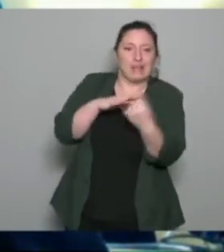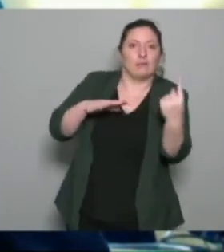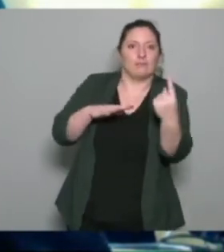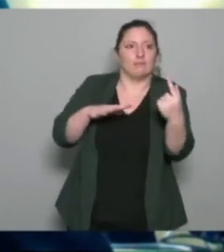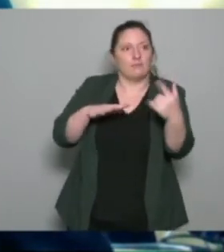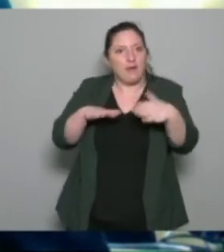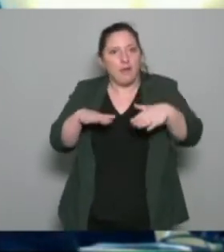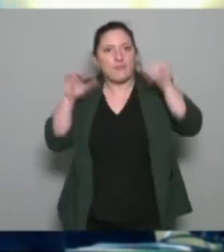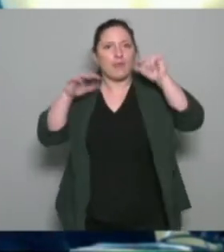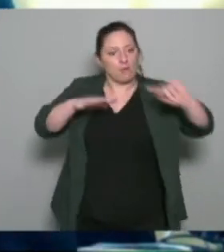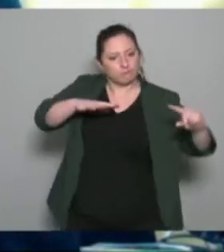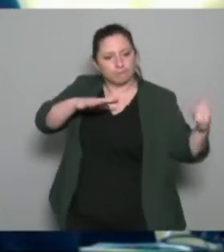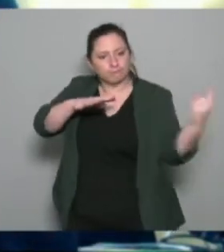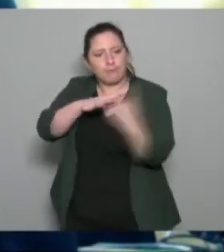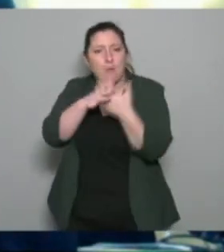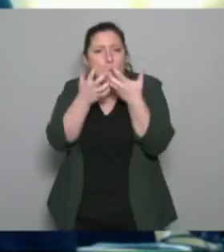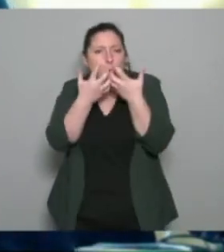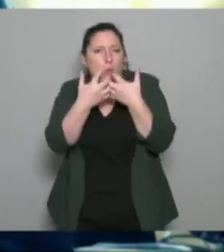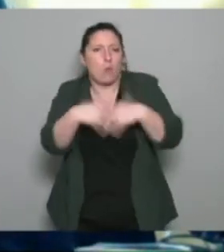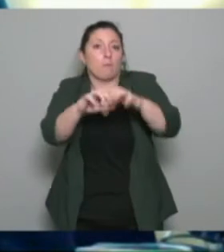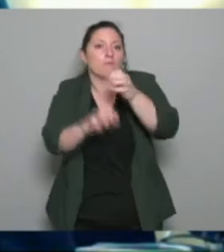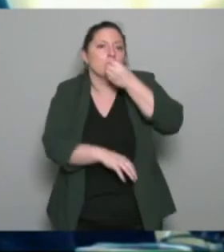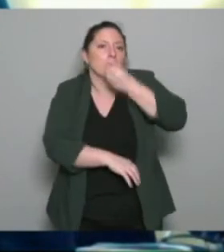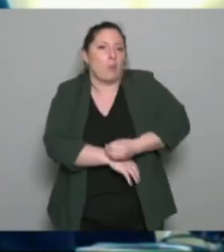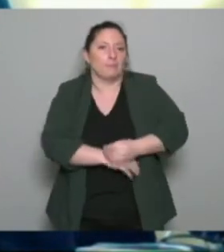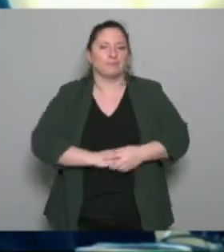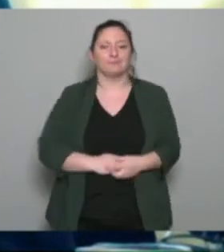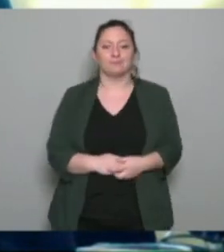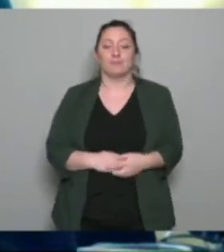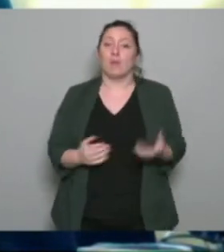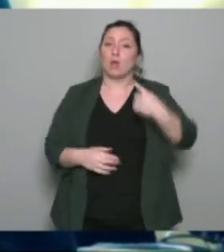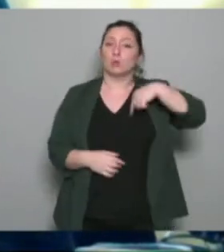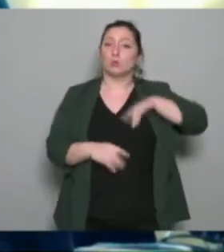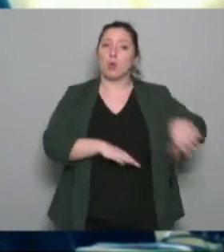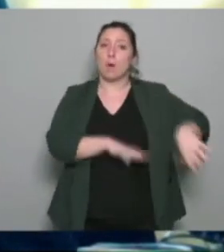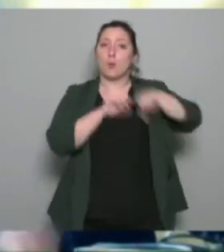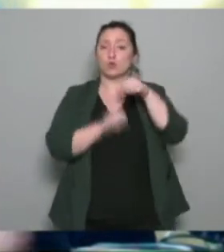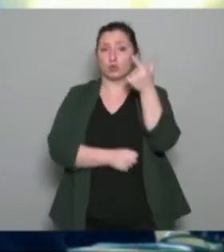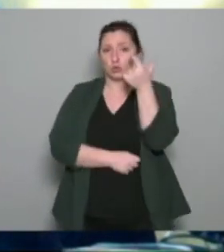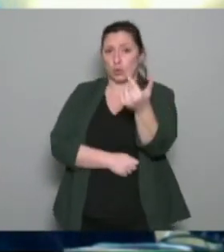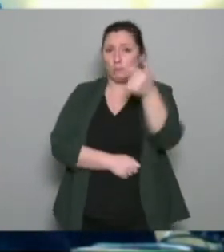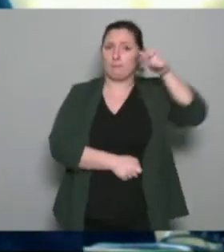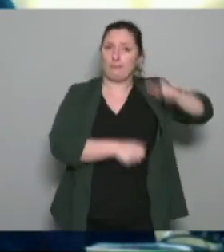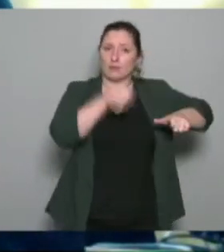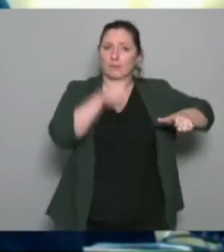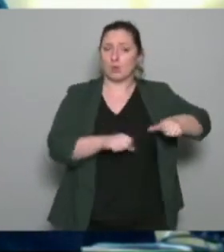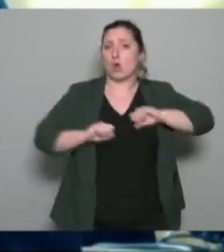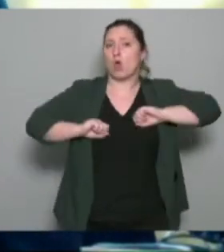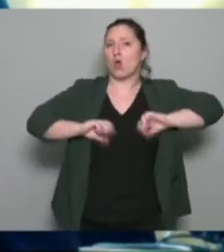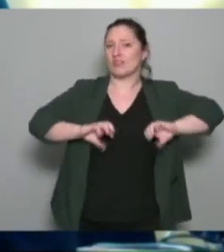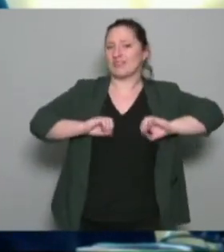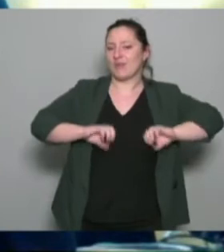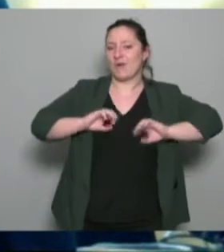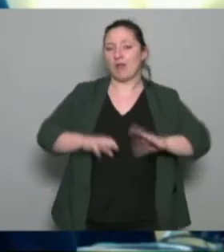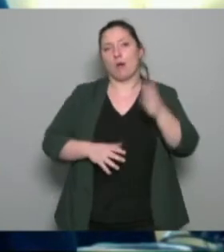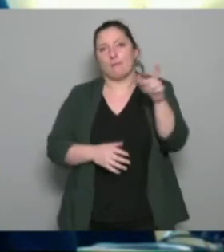société alors on a recruté effectivement deux enseignants à pas et faire le lien avec ce qui a été